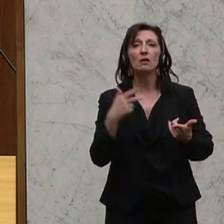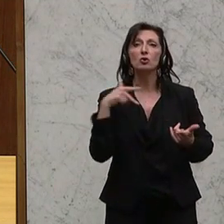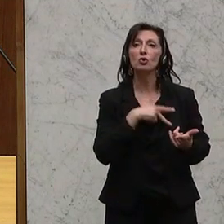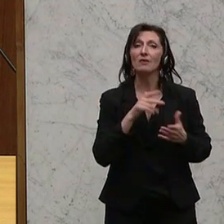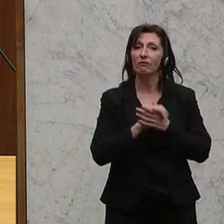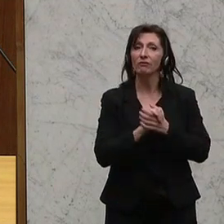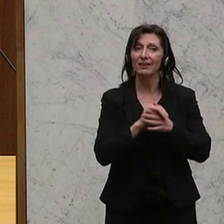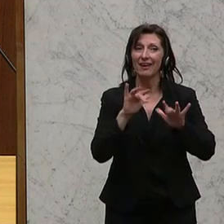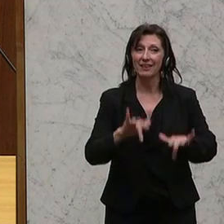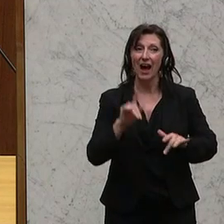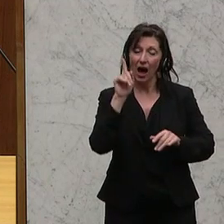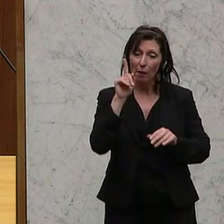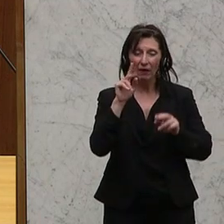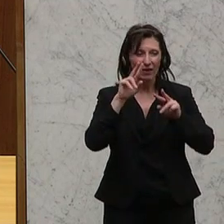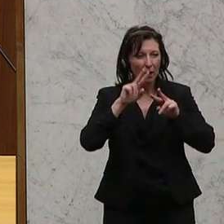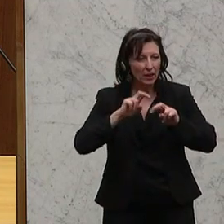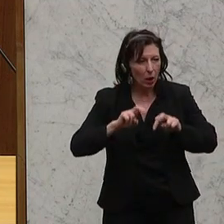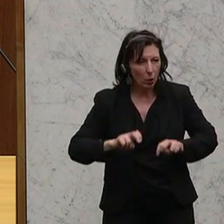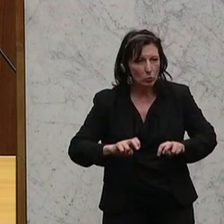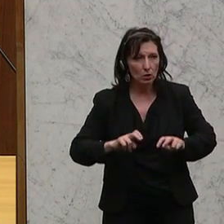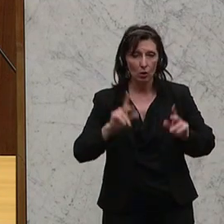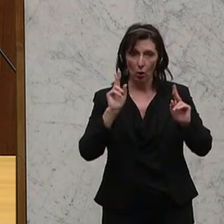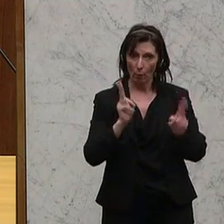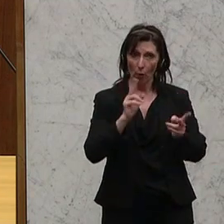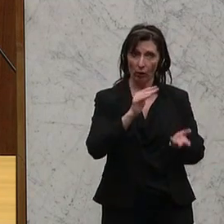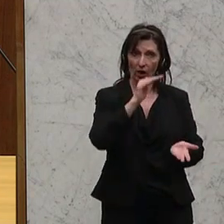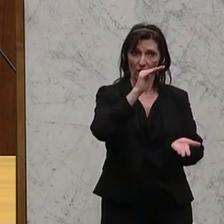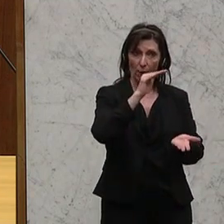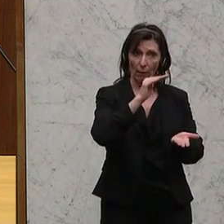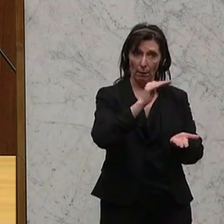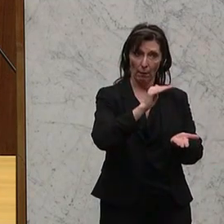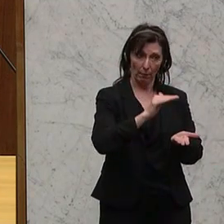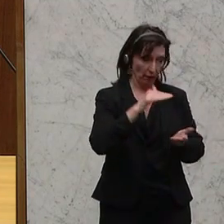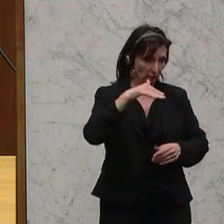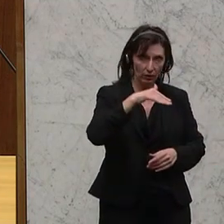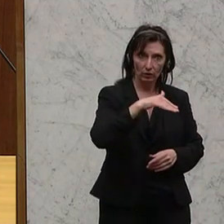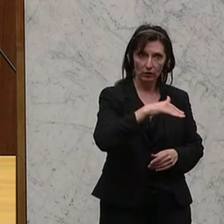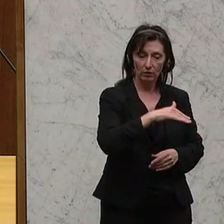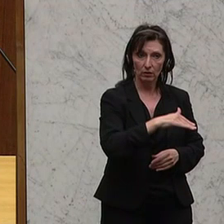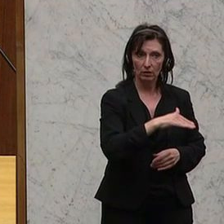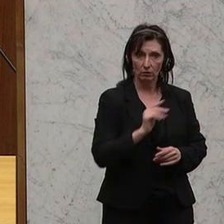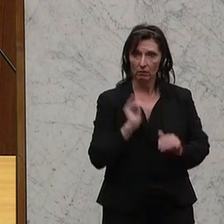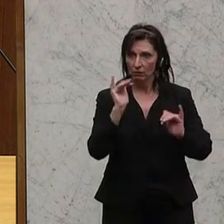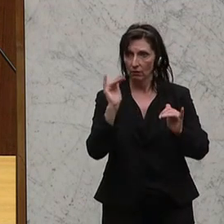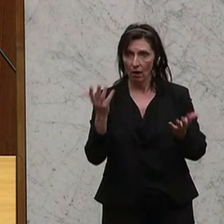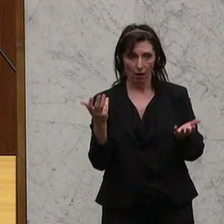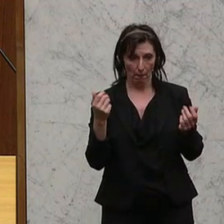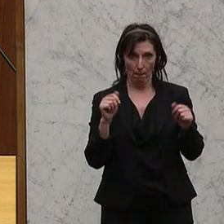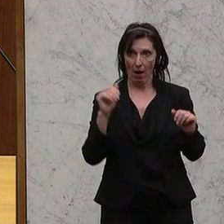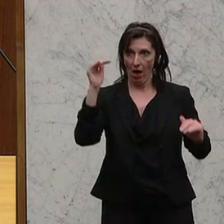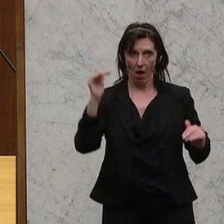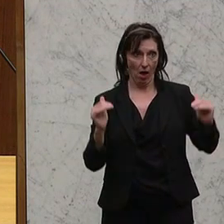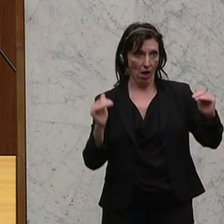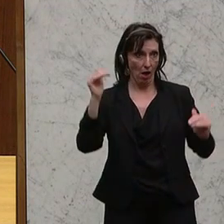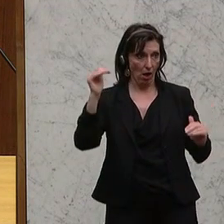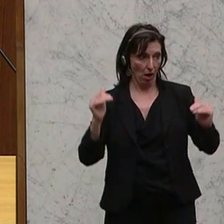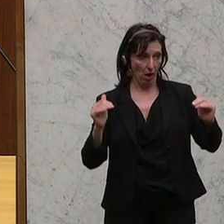grundsätzlich, rein analytisch, kann das immer weiter nach unten gehen. Weil einfach, das ist halt schon der Macht-Macht-Verhältnis, ich